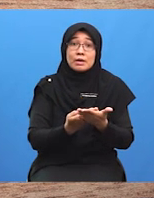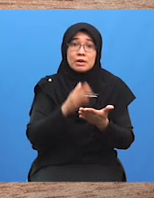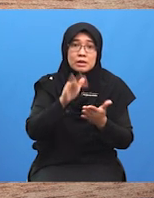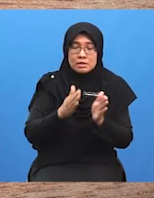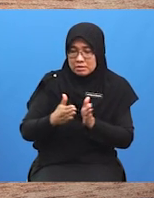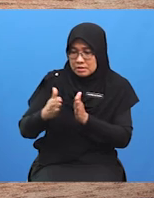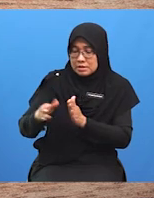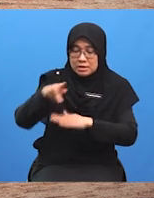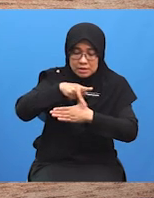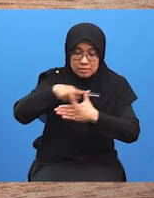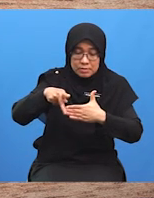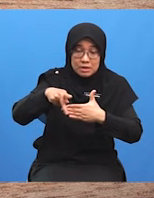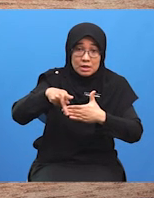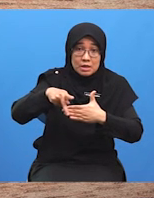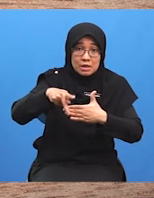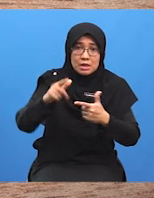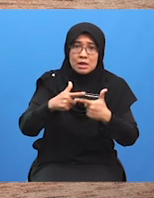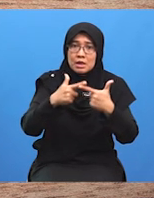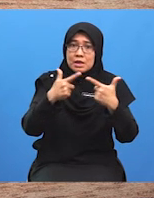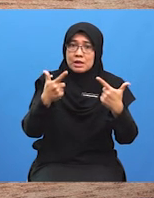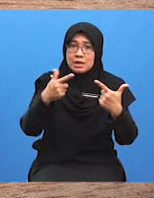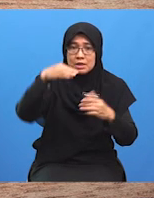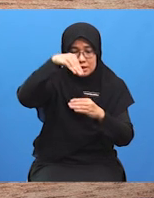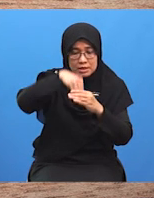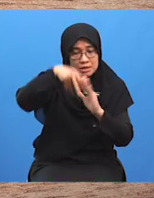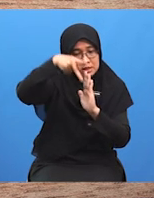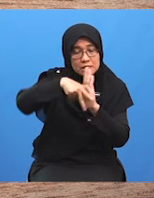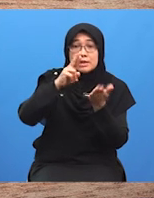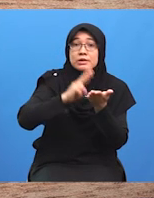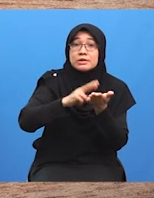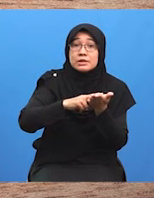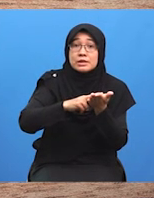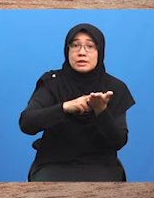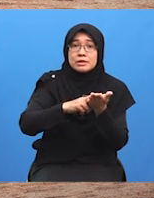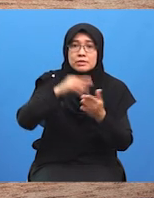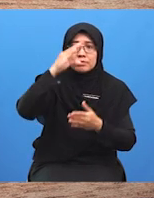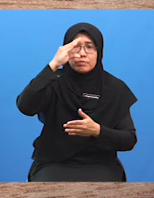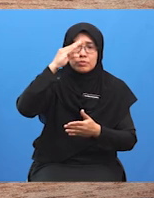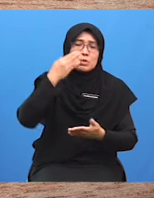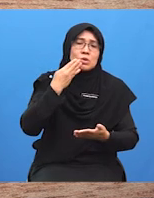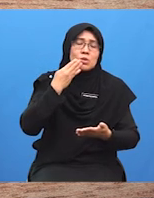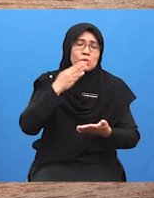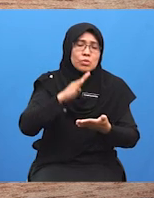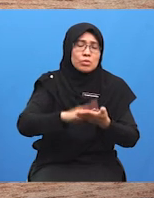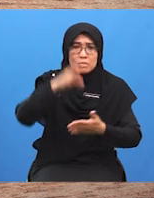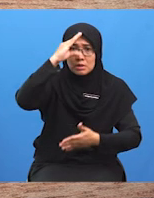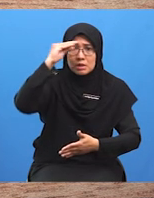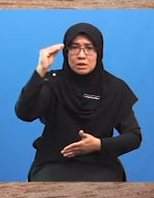watak baik yang menyebelahi pihak lain Yang terlibat dalam perundingan Manakala huraian